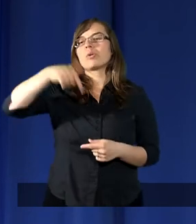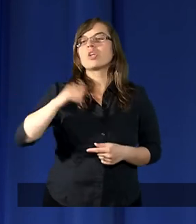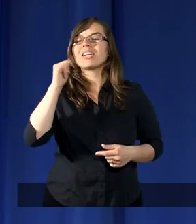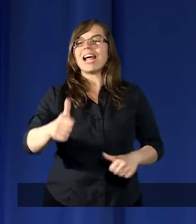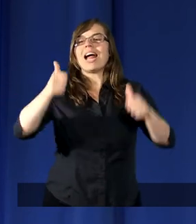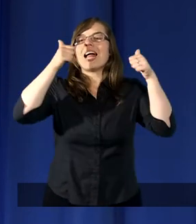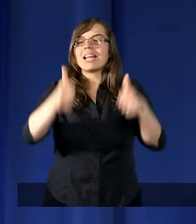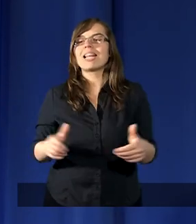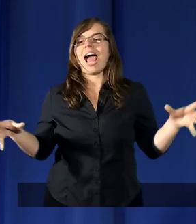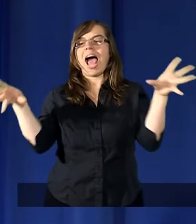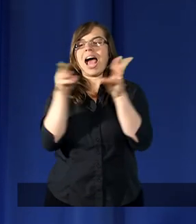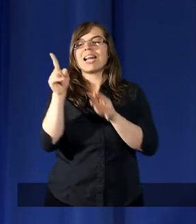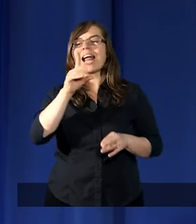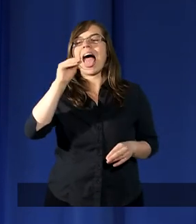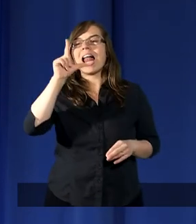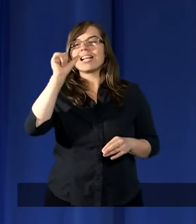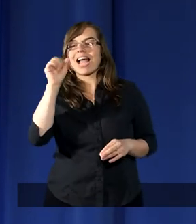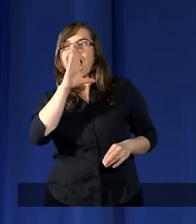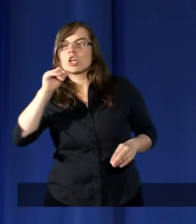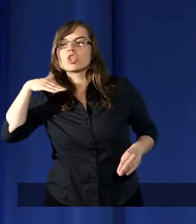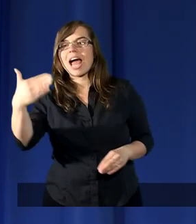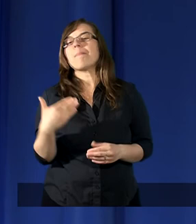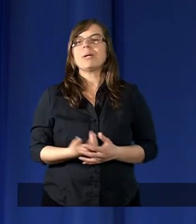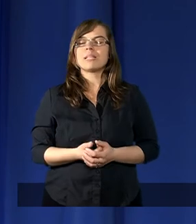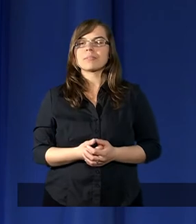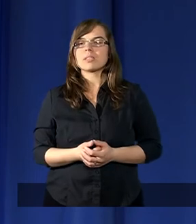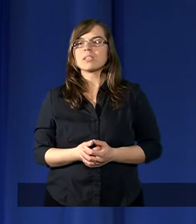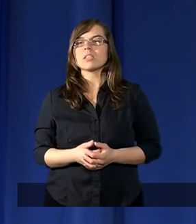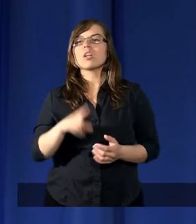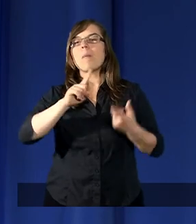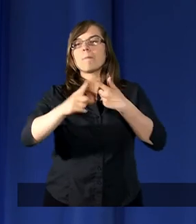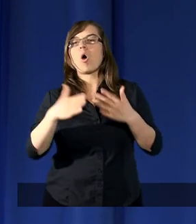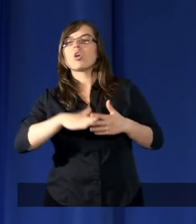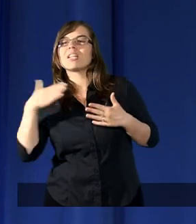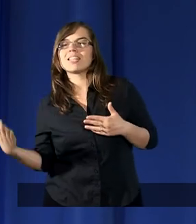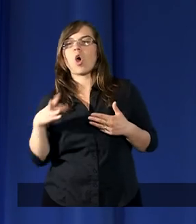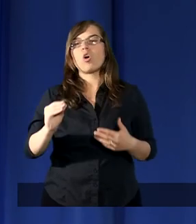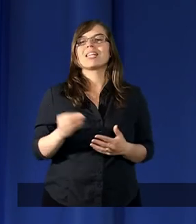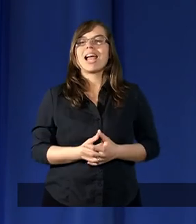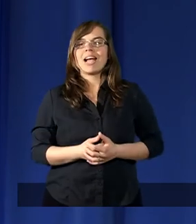i stanął razem z Eliaszem po stronie